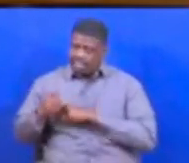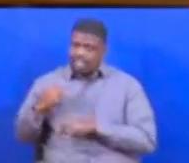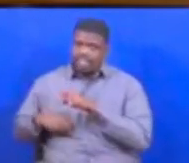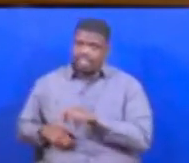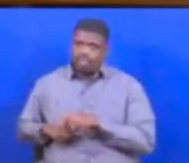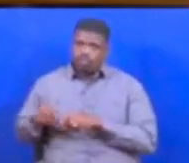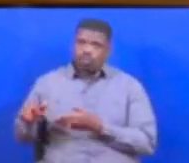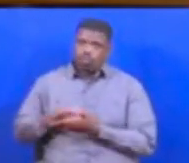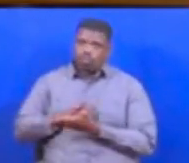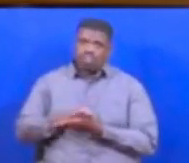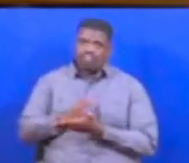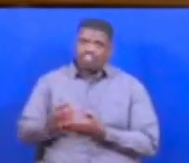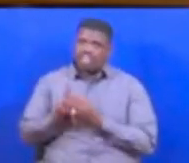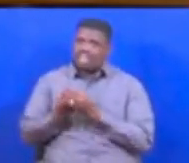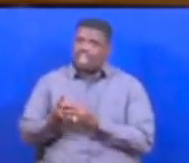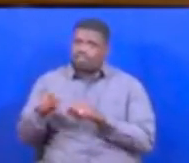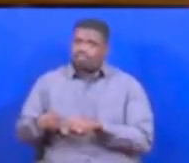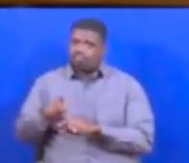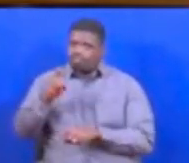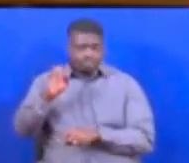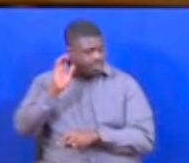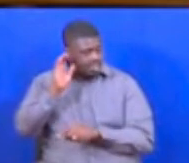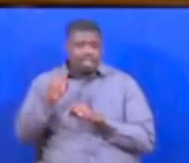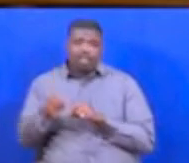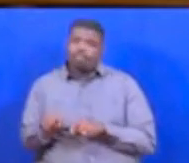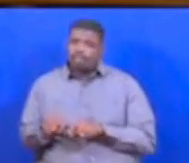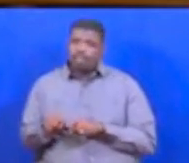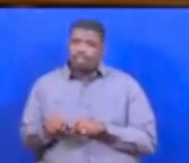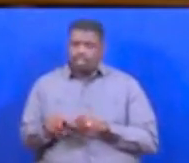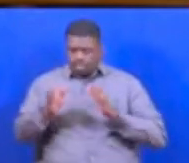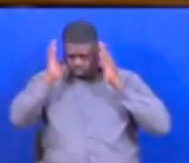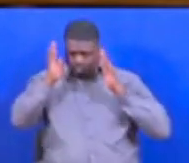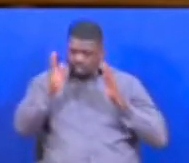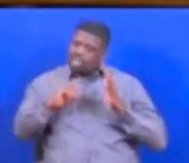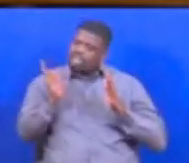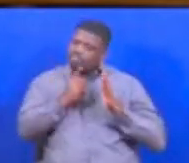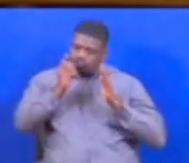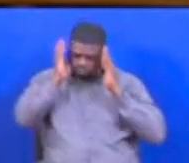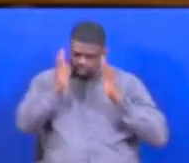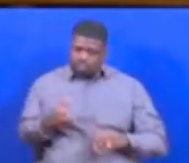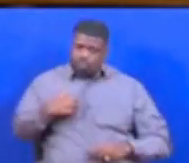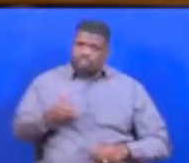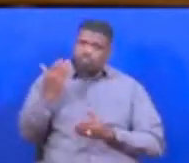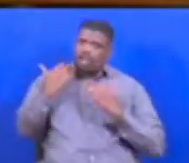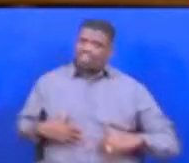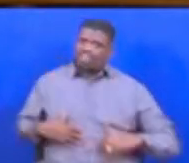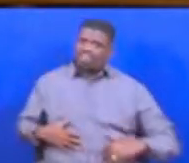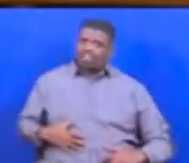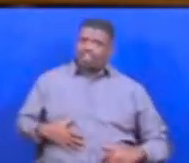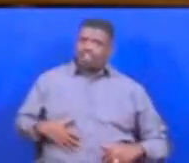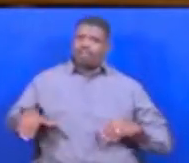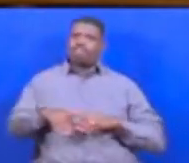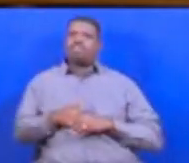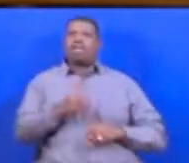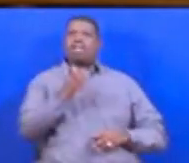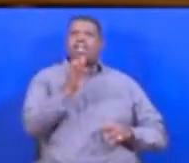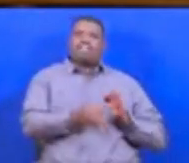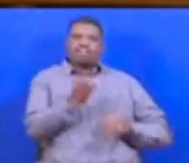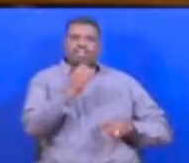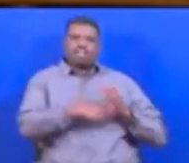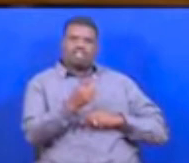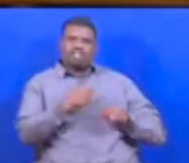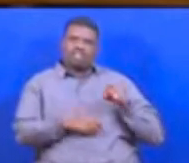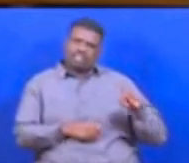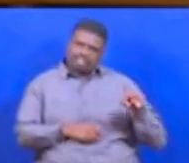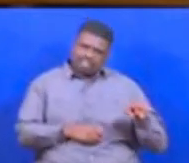kusafisha damu, nilibusikia kwenye maswari wakata na jibu, mweshimiwa waziru Afya, iyo bima uwe nafaa. Akiingia kwenye